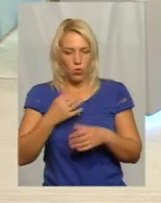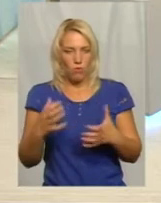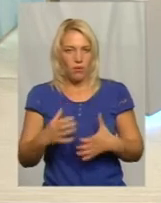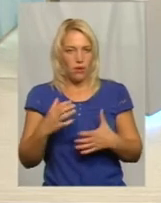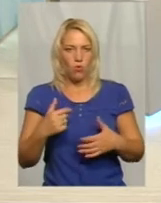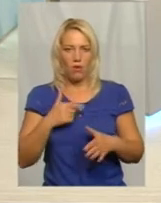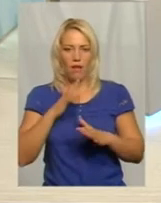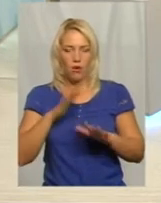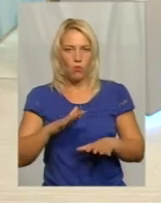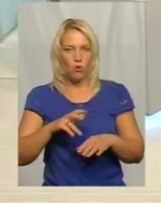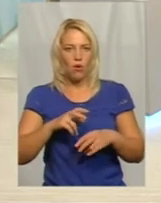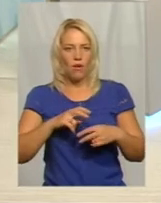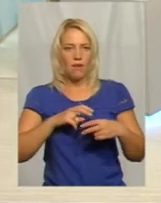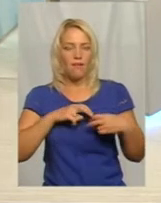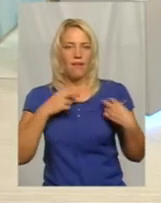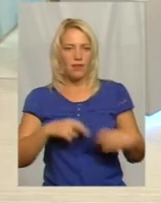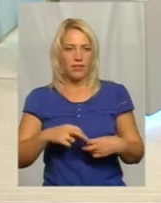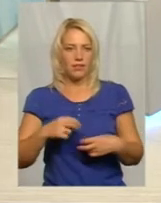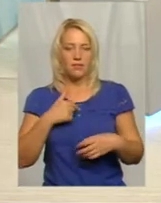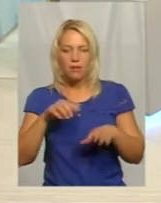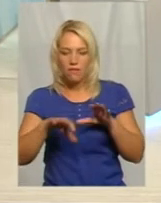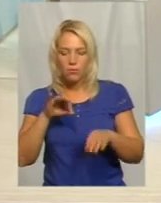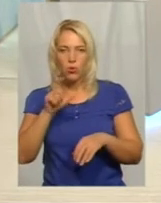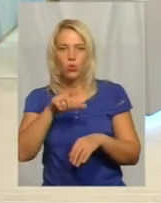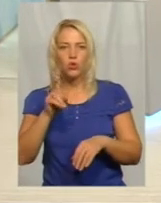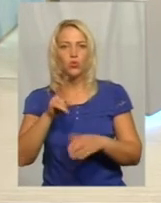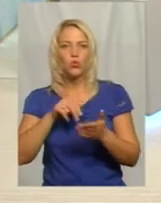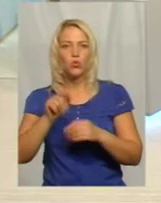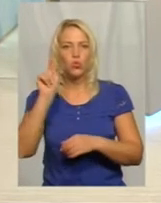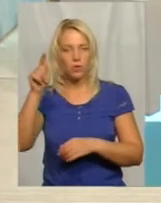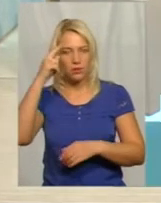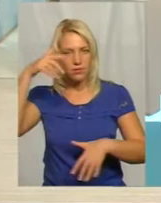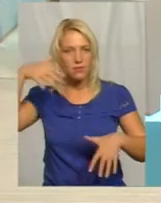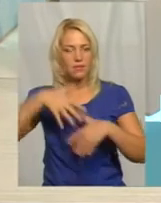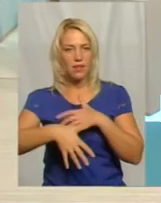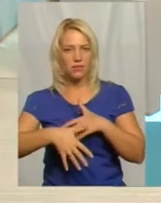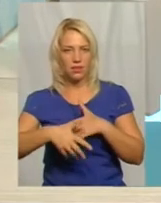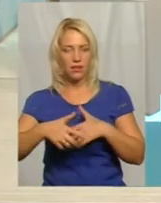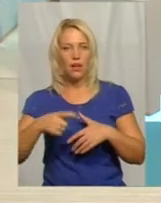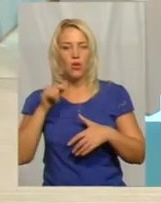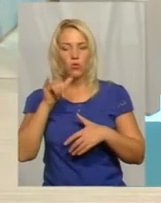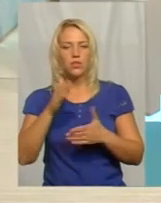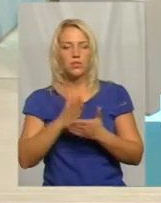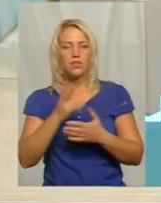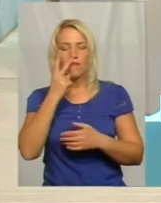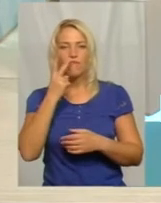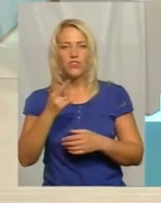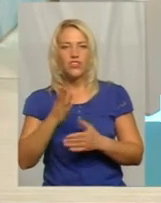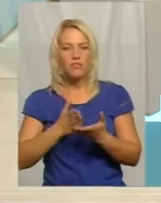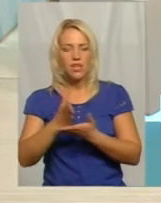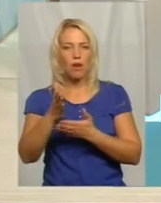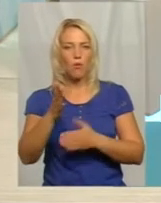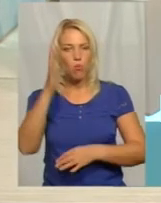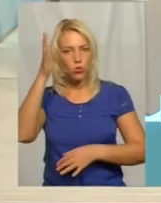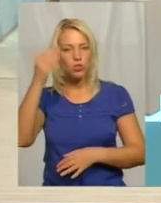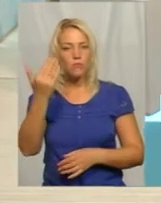риск, поэтому я выбираю людей, які йдуть туда сознательно воєвати, у них є видення будущого, і треба сохранити